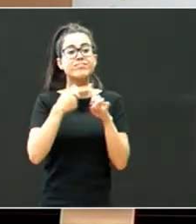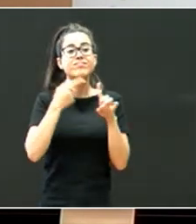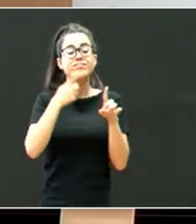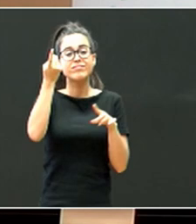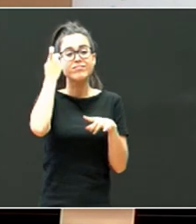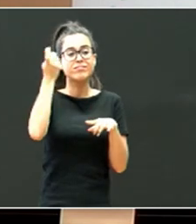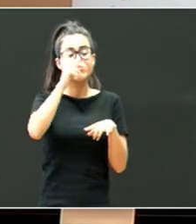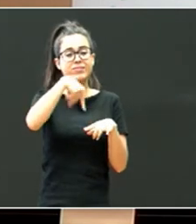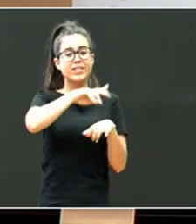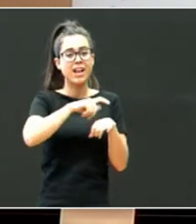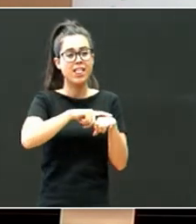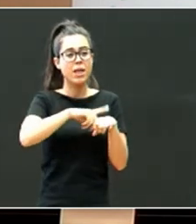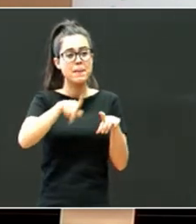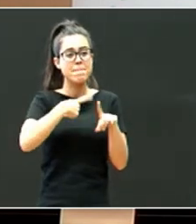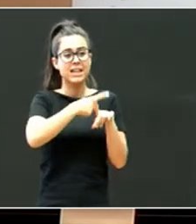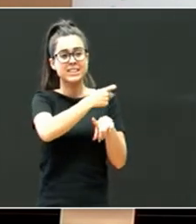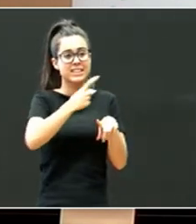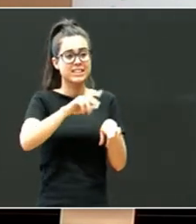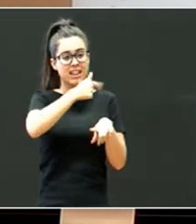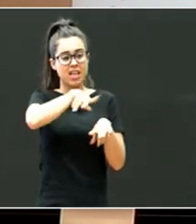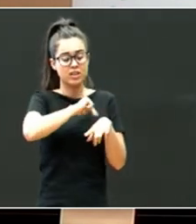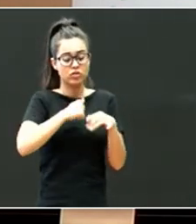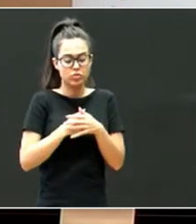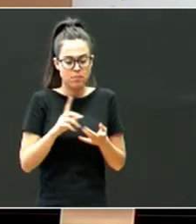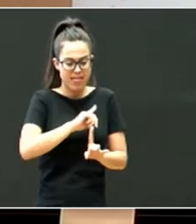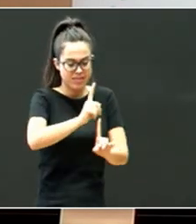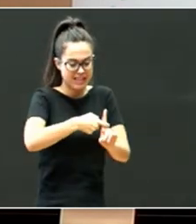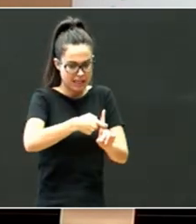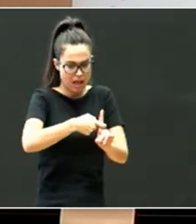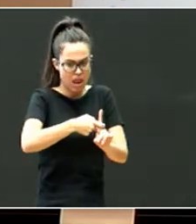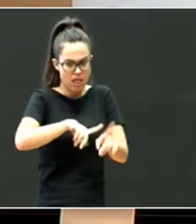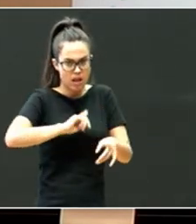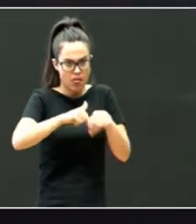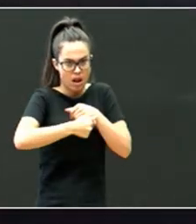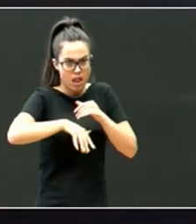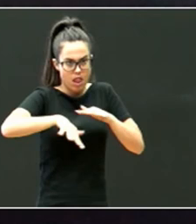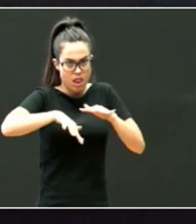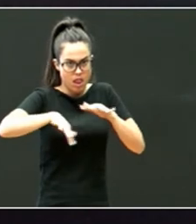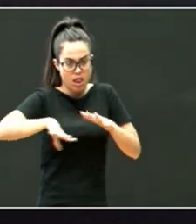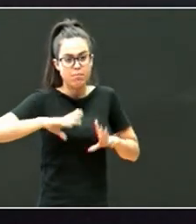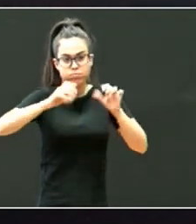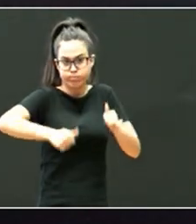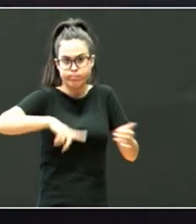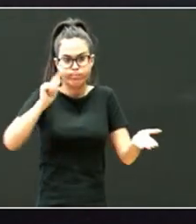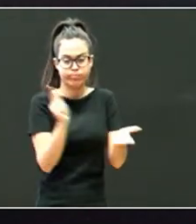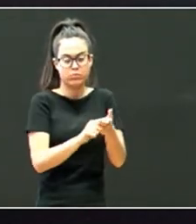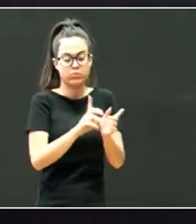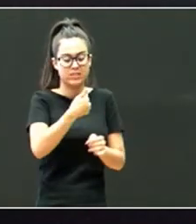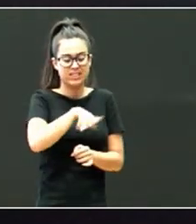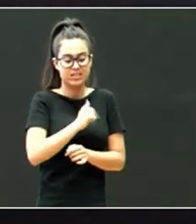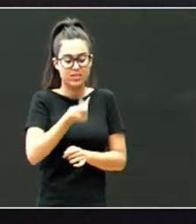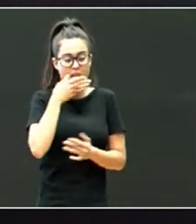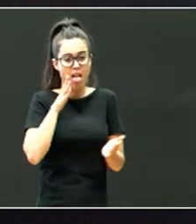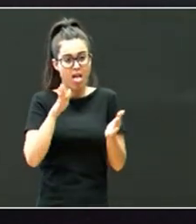beharrak, detektatzeko, eta alik eta lehenago, aktuatzeko, bale? Borduan, aurrezkuntzan demagun, badaukogu, erkidego